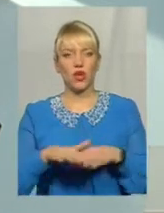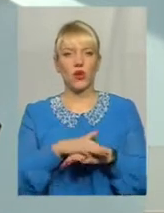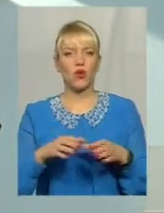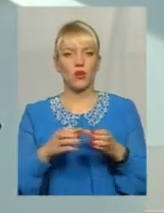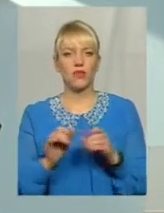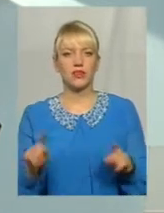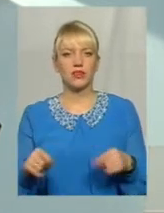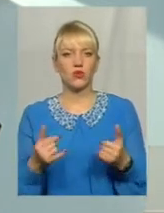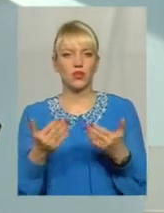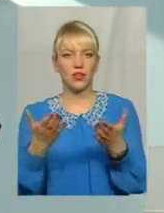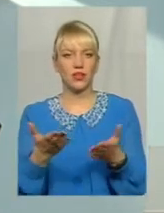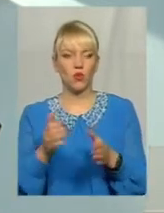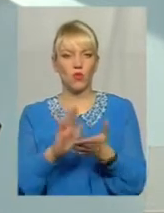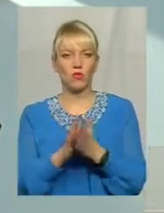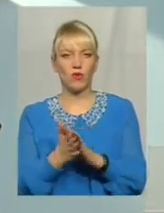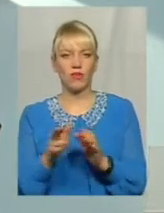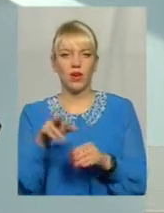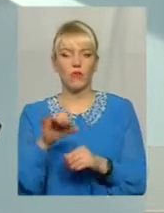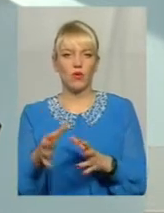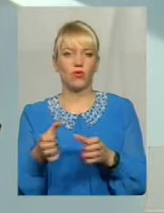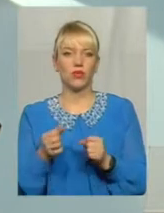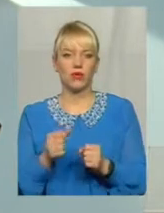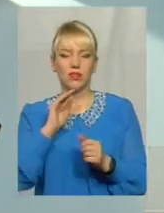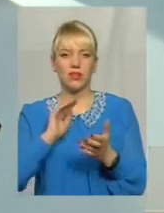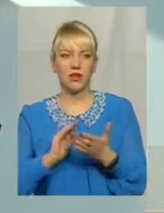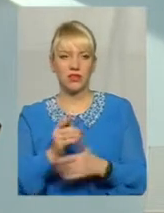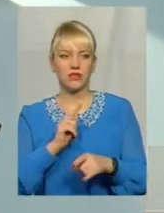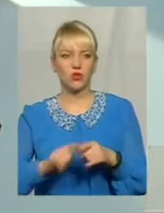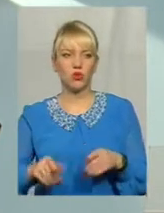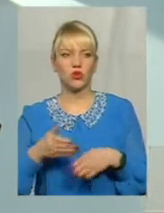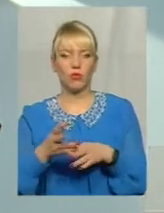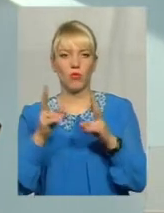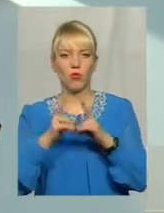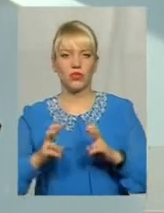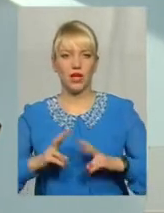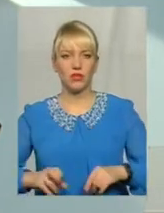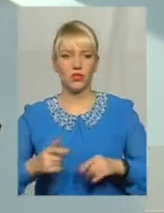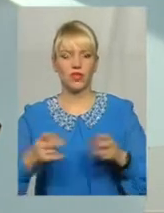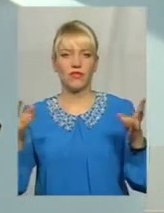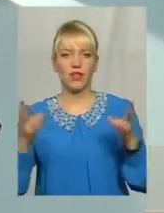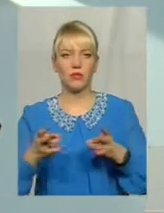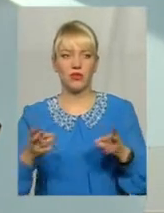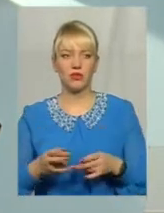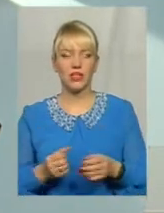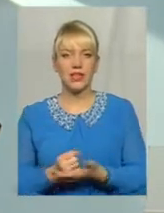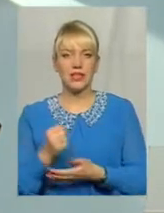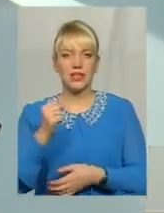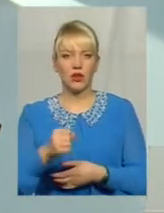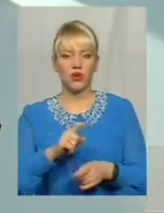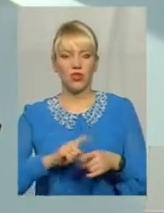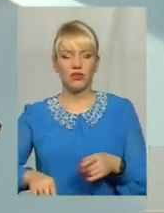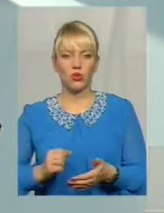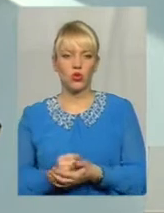створювати для них умови Отримання якісної і швидкої допомоги, діагностики В разі необхідності скерування і швидке